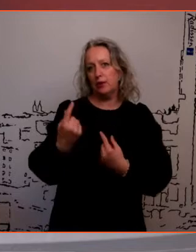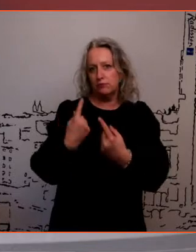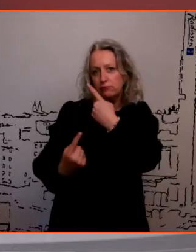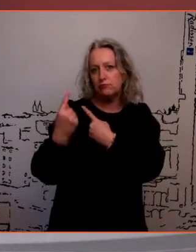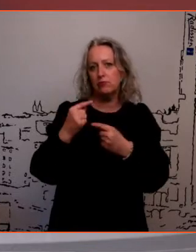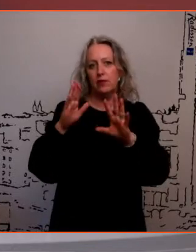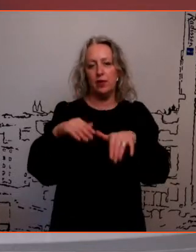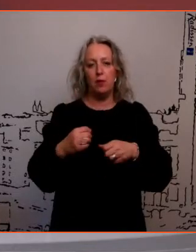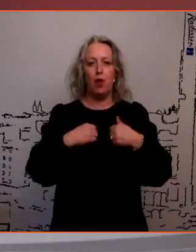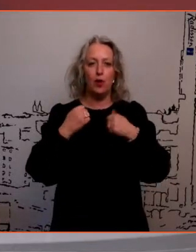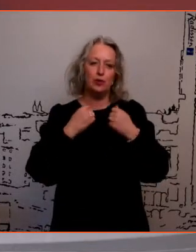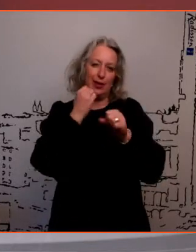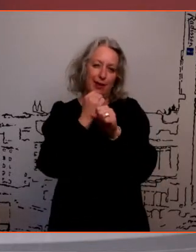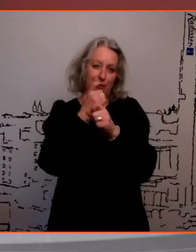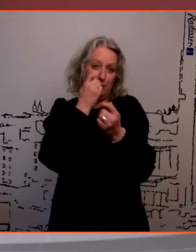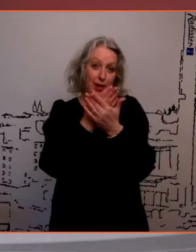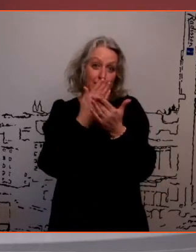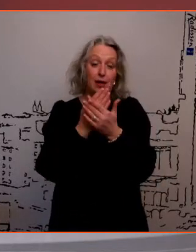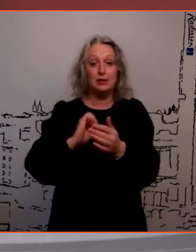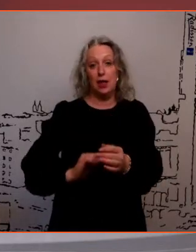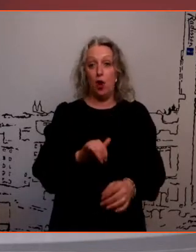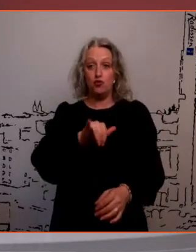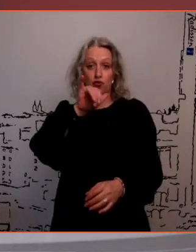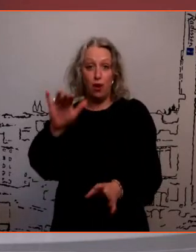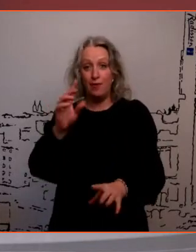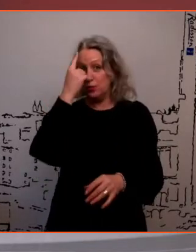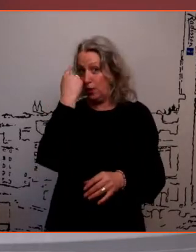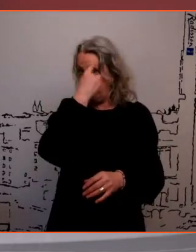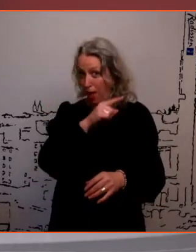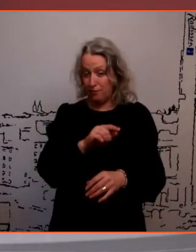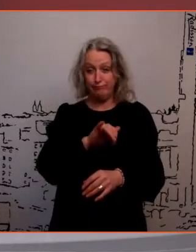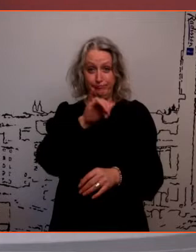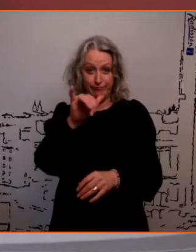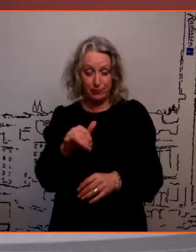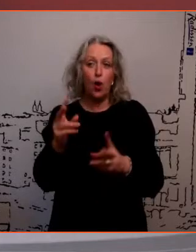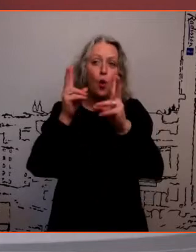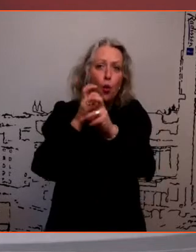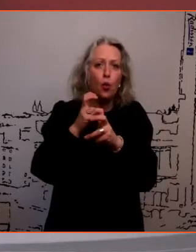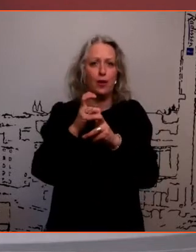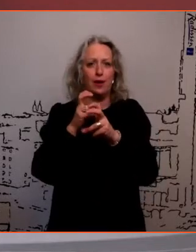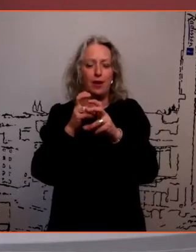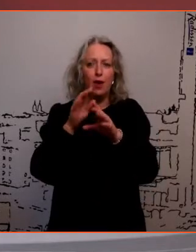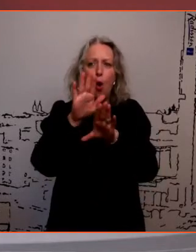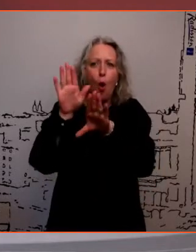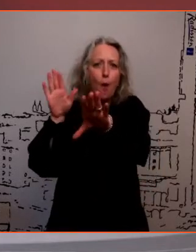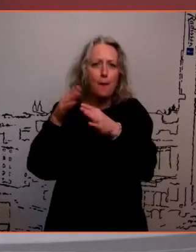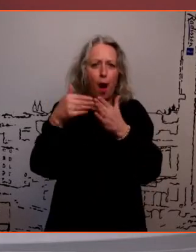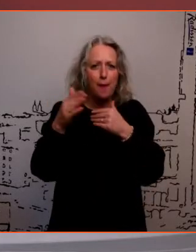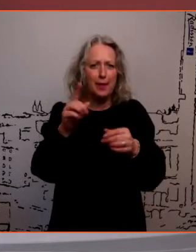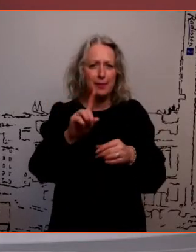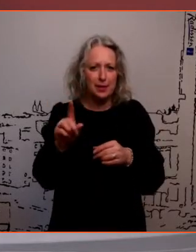harjutused järgmisel külaskäigul või sünnipäeval uuriga, et mis ameti peal keegi on, saate palju torgemaks.